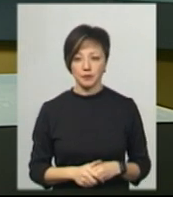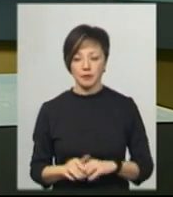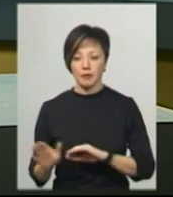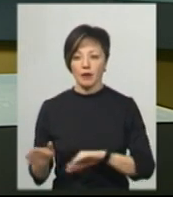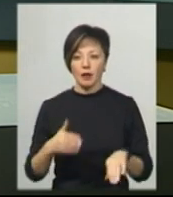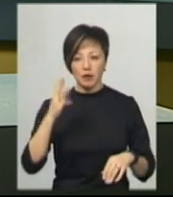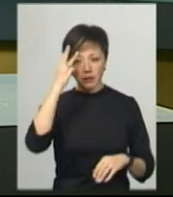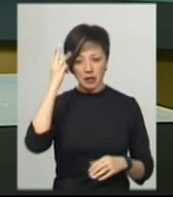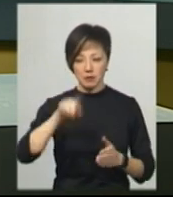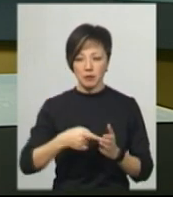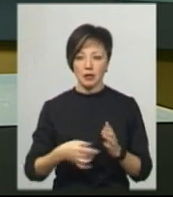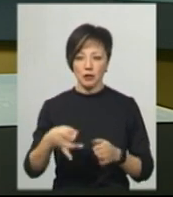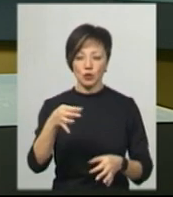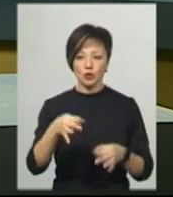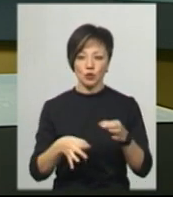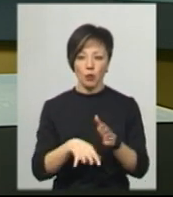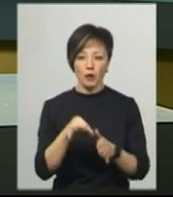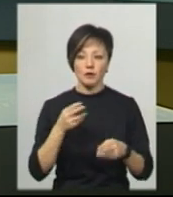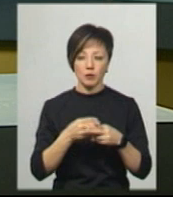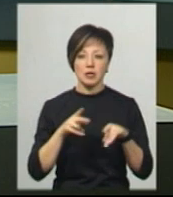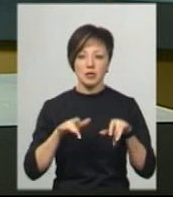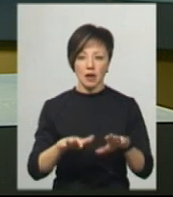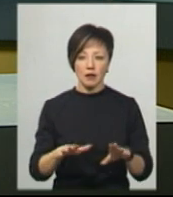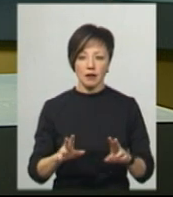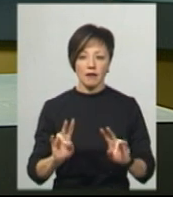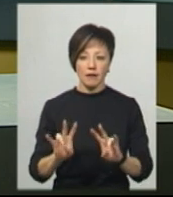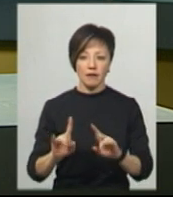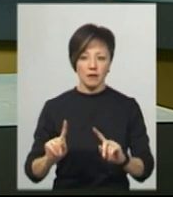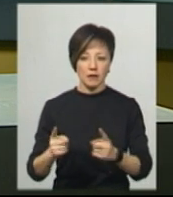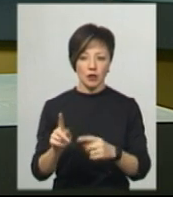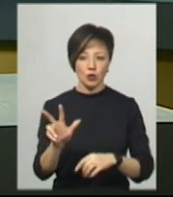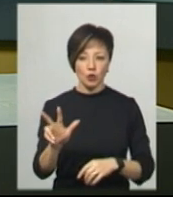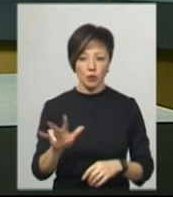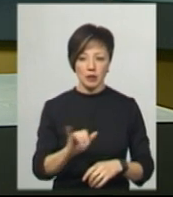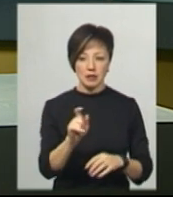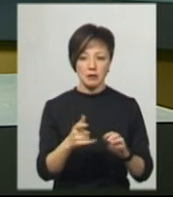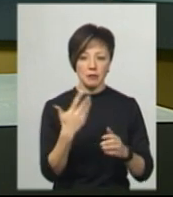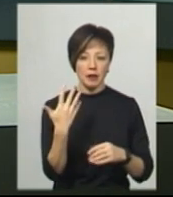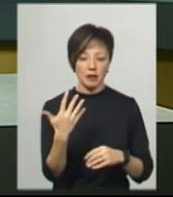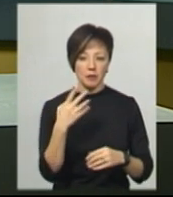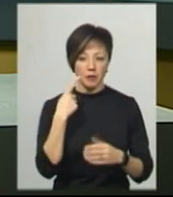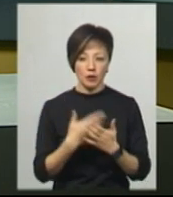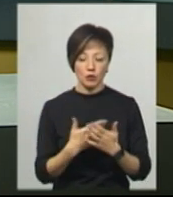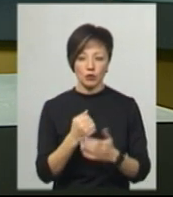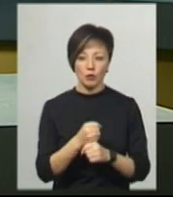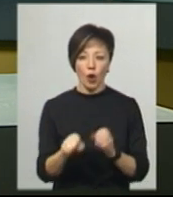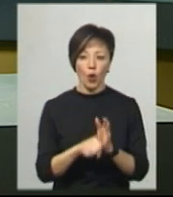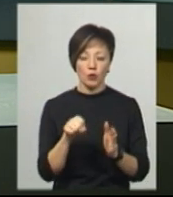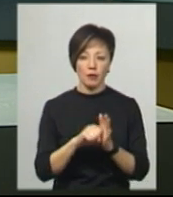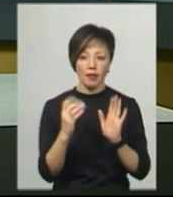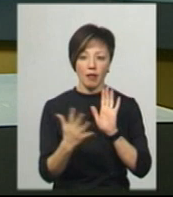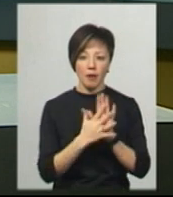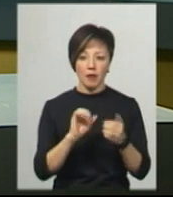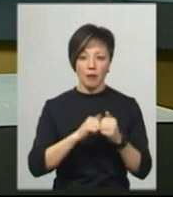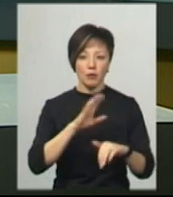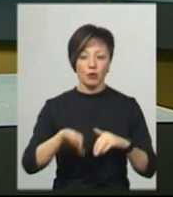Хмельницький міськрайонний суд обрав запобіжний захід у вигляді тримання під вартою трьом із п'яти підозрюваних у скоєнні розбійного нападу в Кам